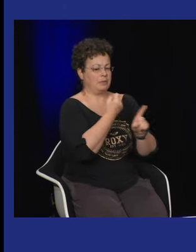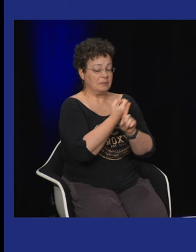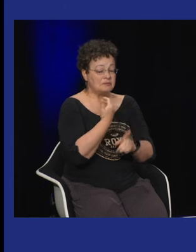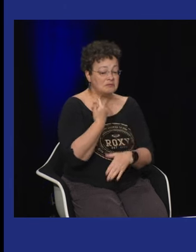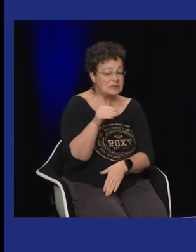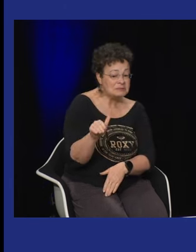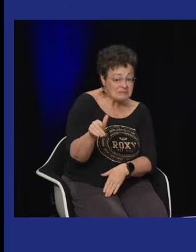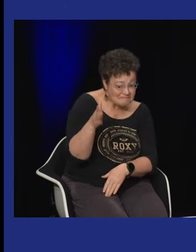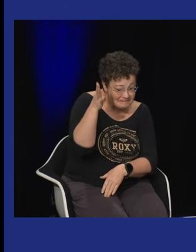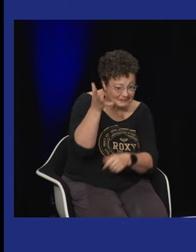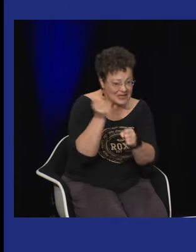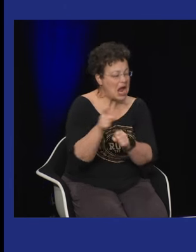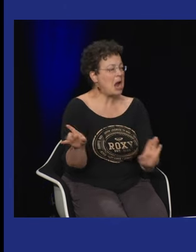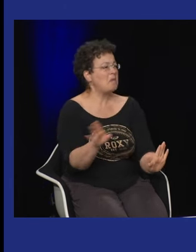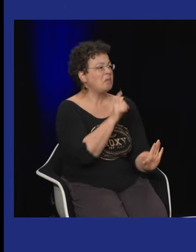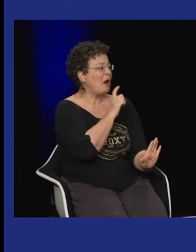du slam